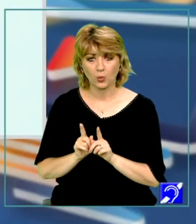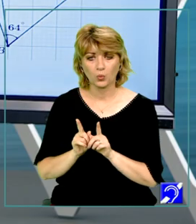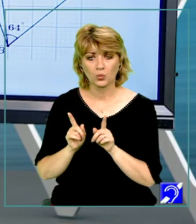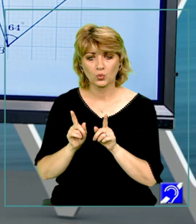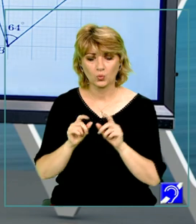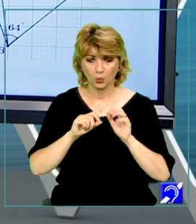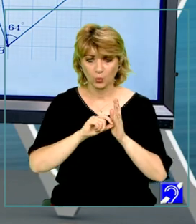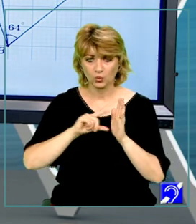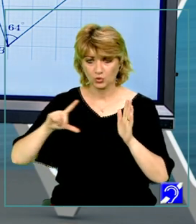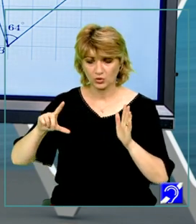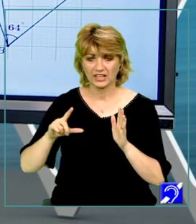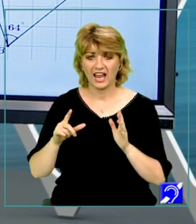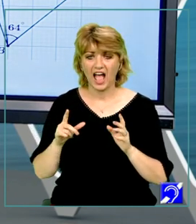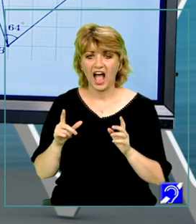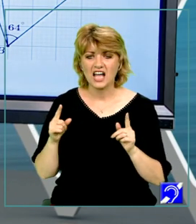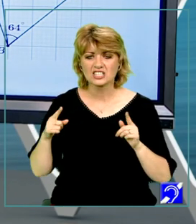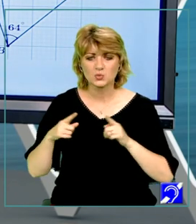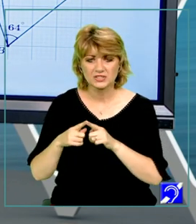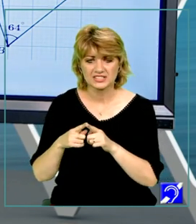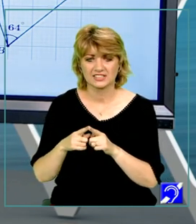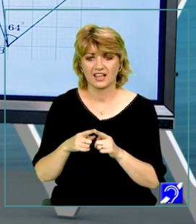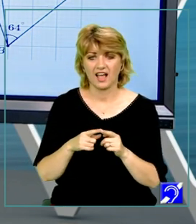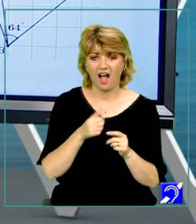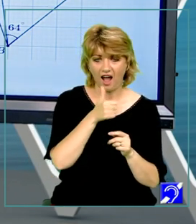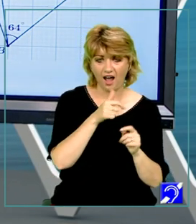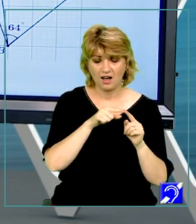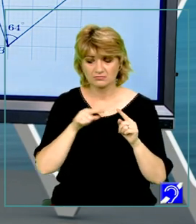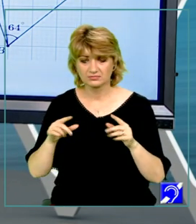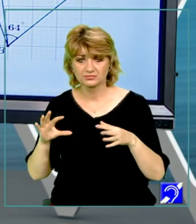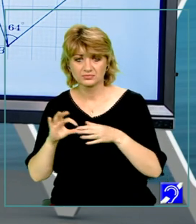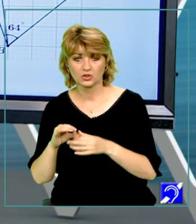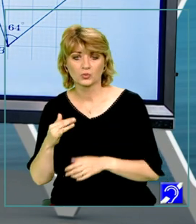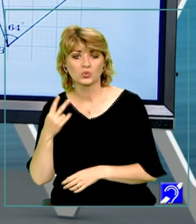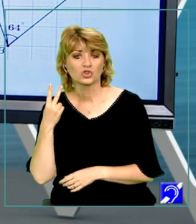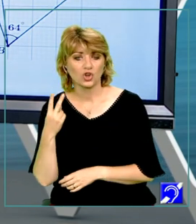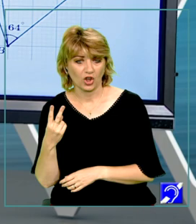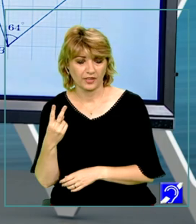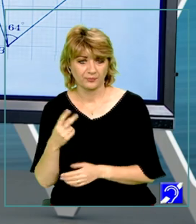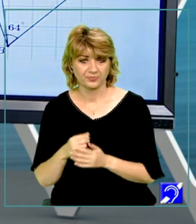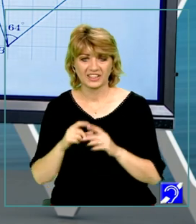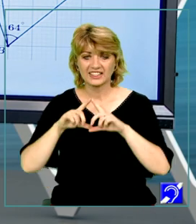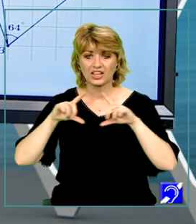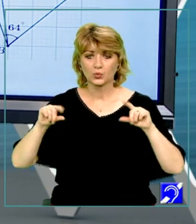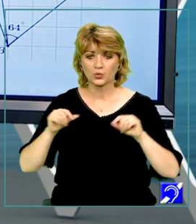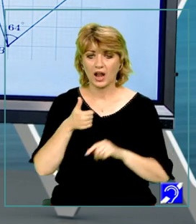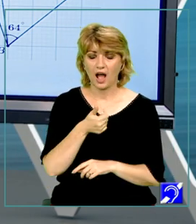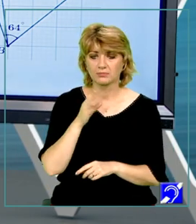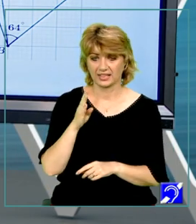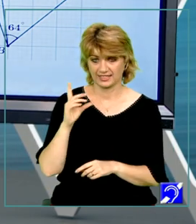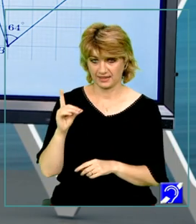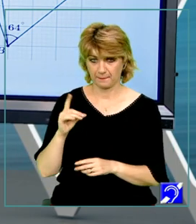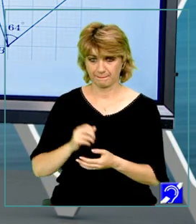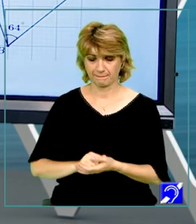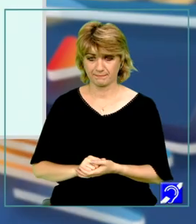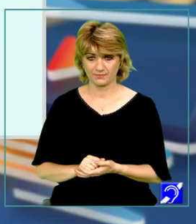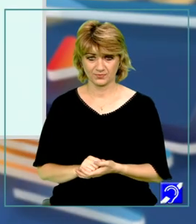deci lui A îi corespunde răspunsul cu numărul 2. Triunghiul ABD